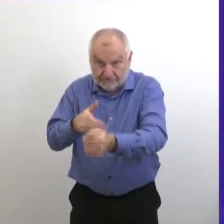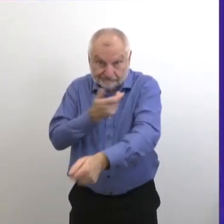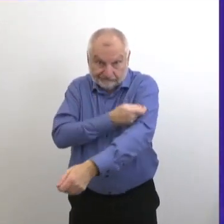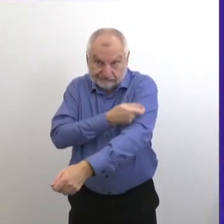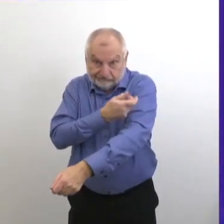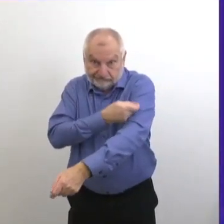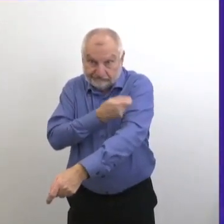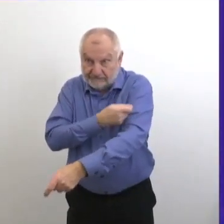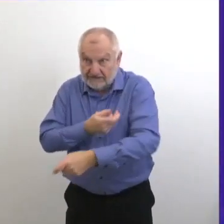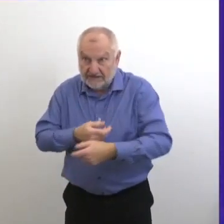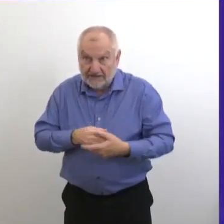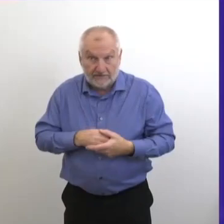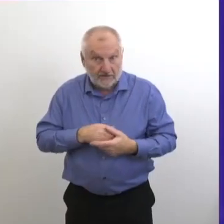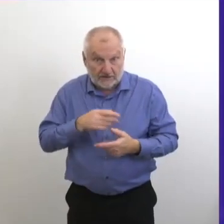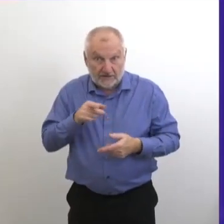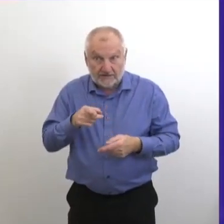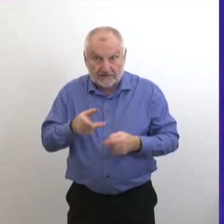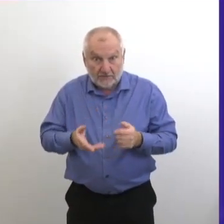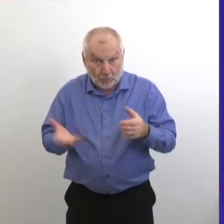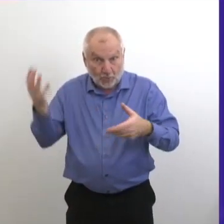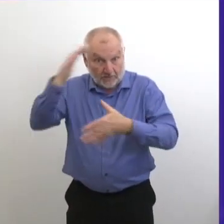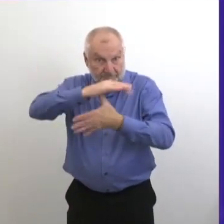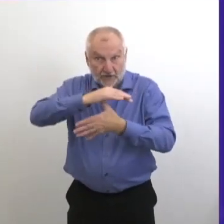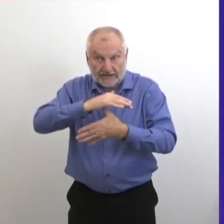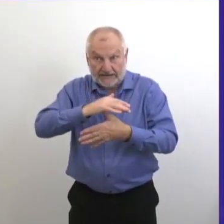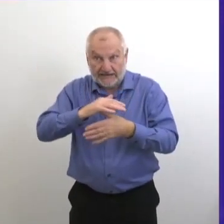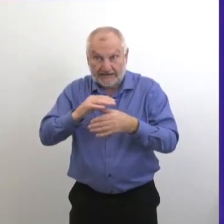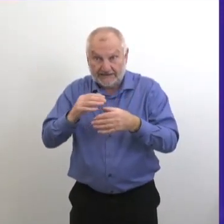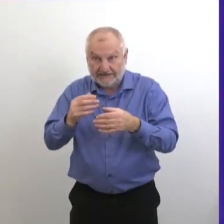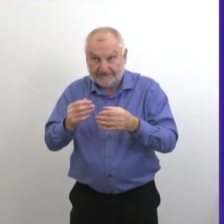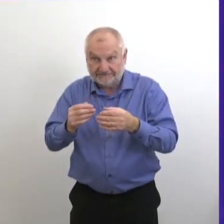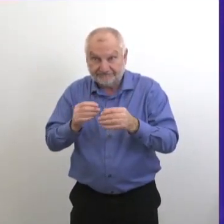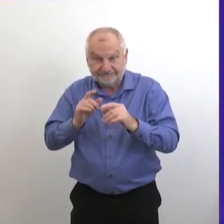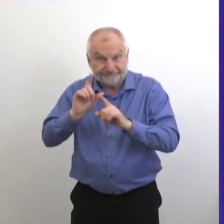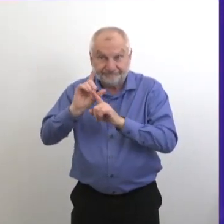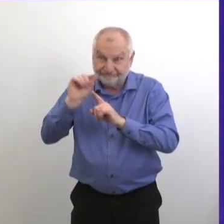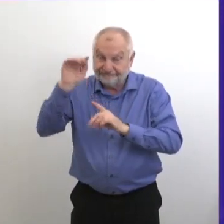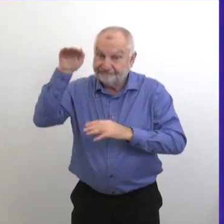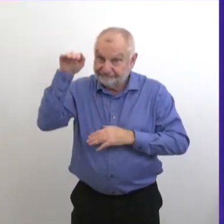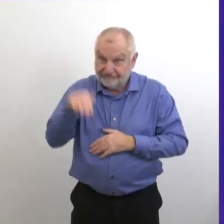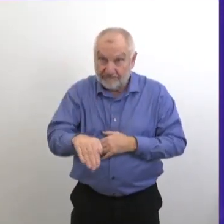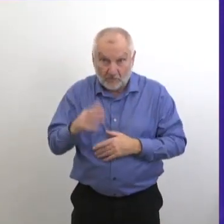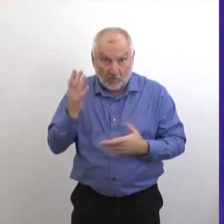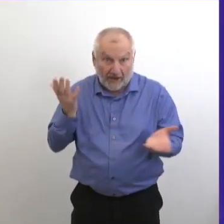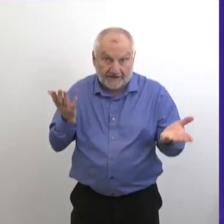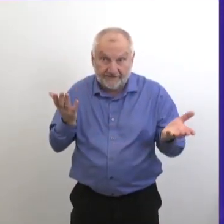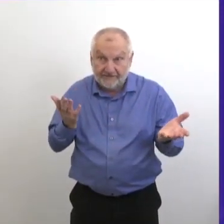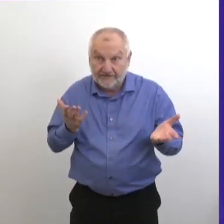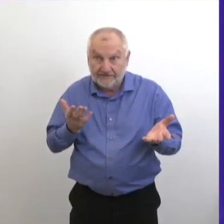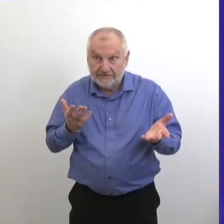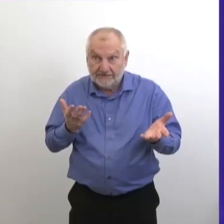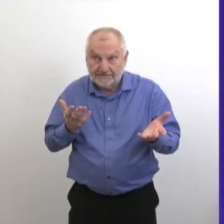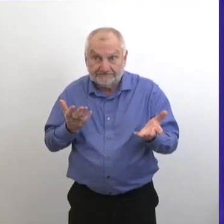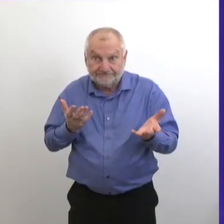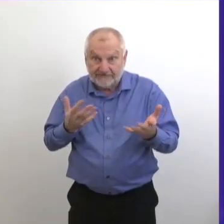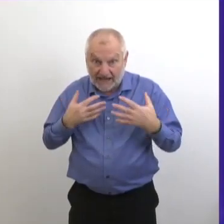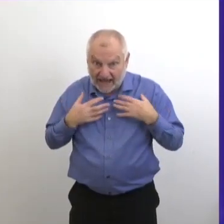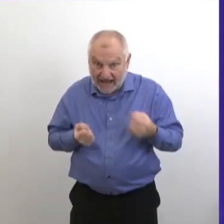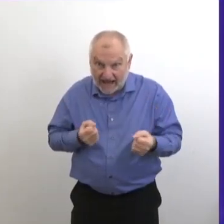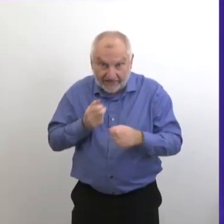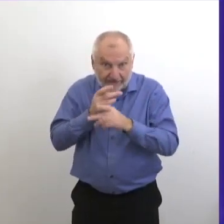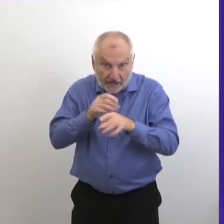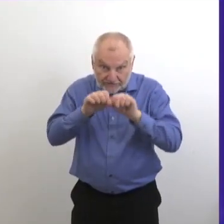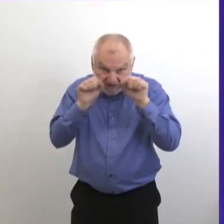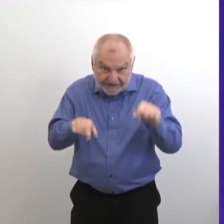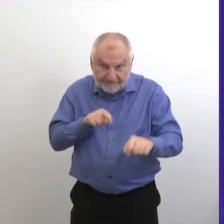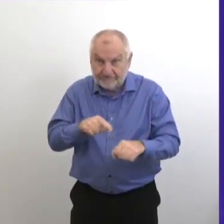il y a une certaine urgence à faire baisser ces chiffres pour toutes sortes de raisons. Alors, une des raisons, c'est le fardeau sur notre système de santé